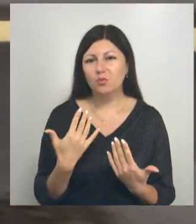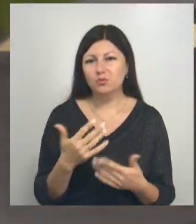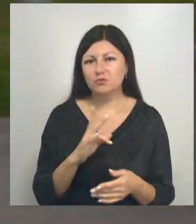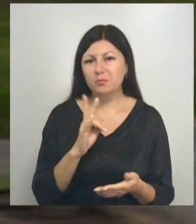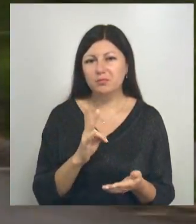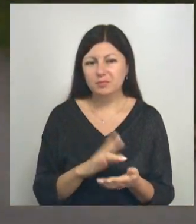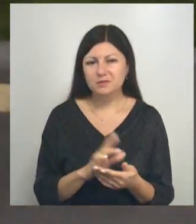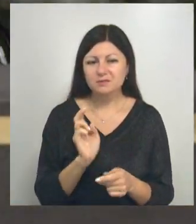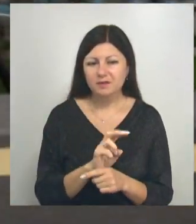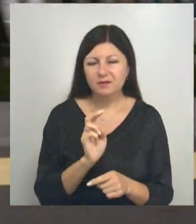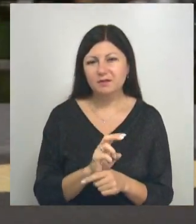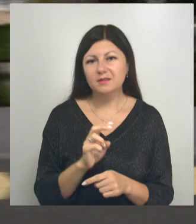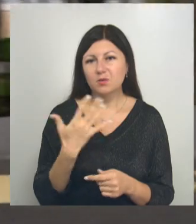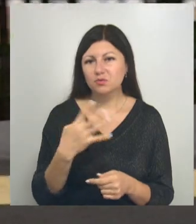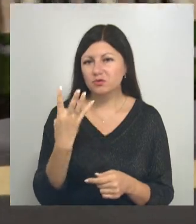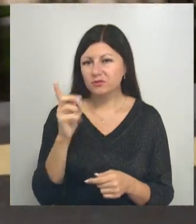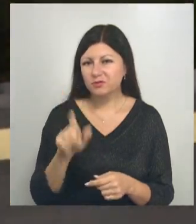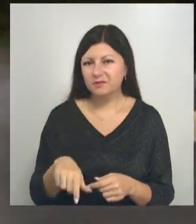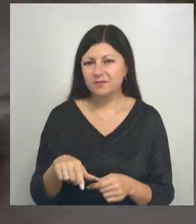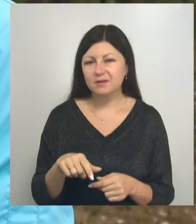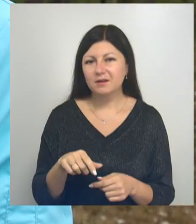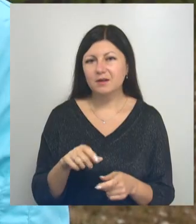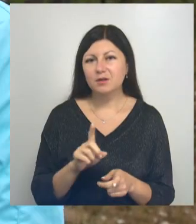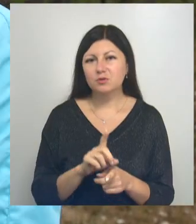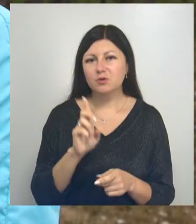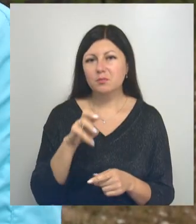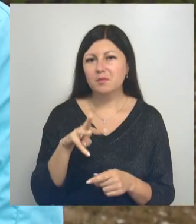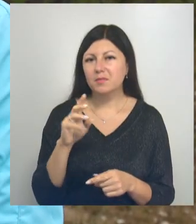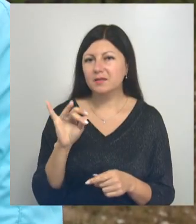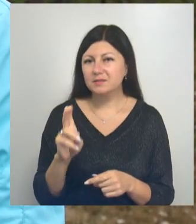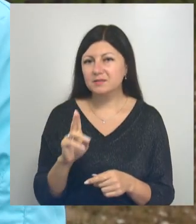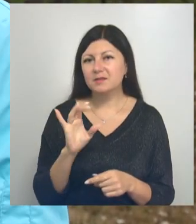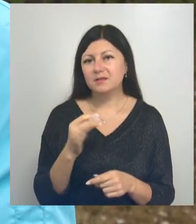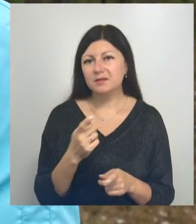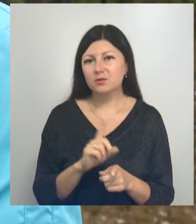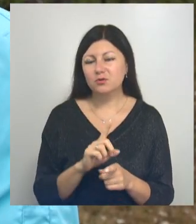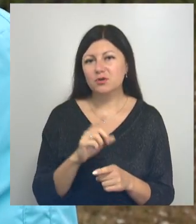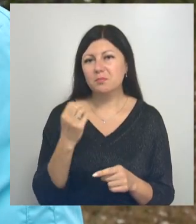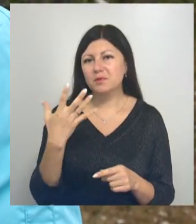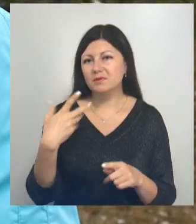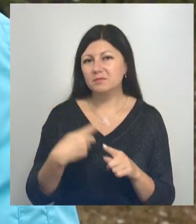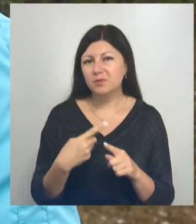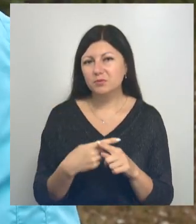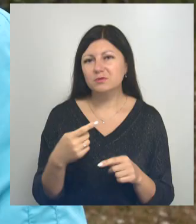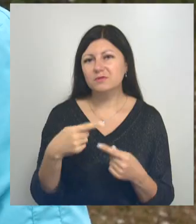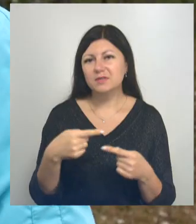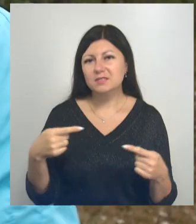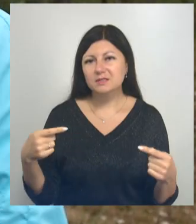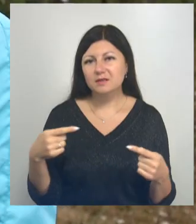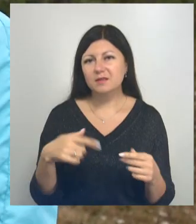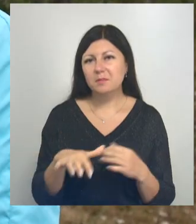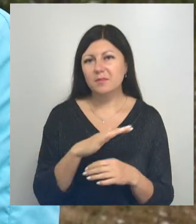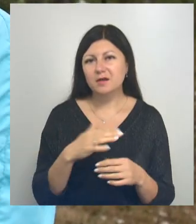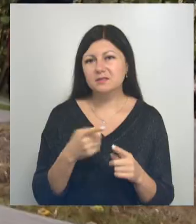постоянной основе, их уже четверо. Категория BMX и категория МТБ 15+, у нас все остальные, основная масса